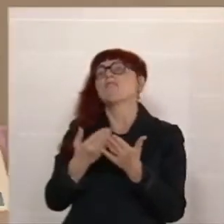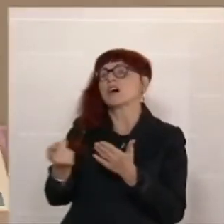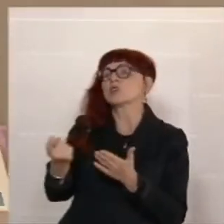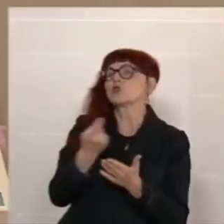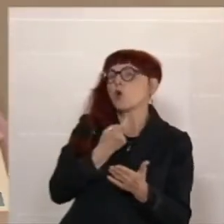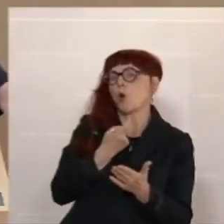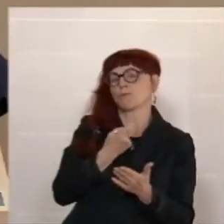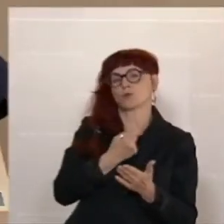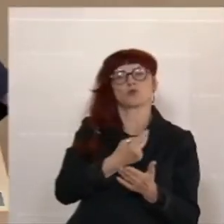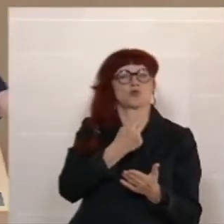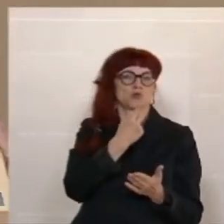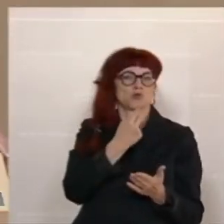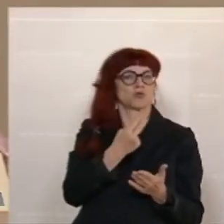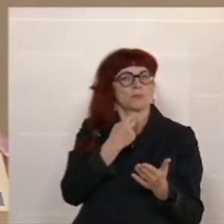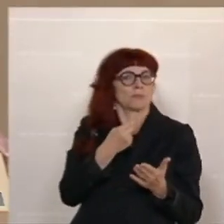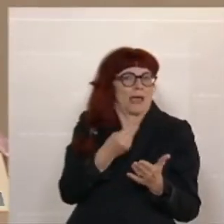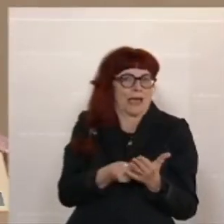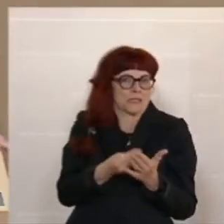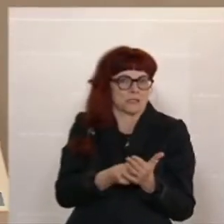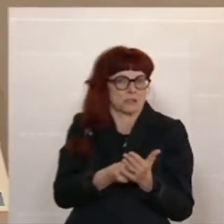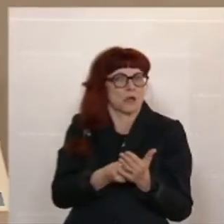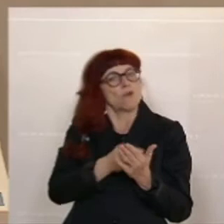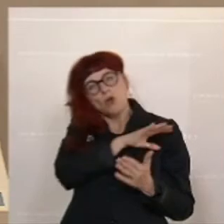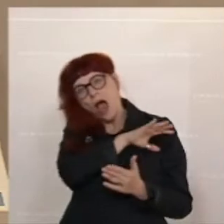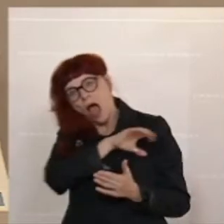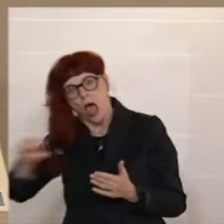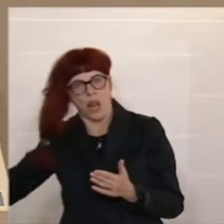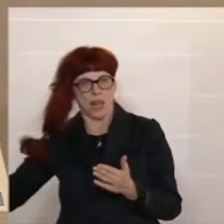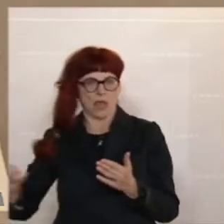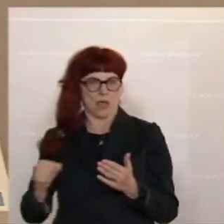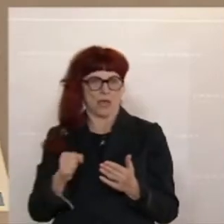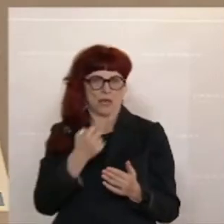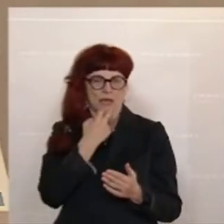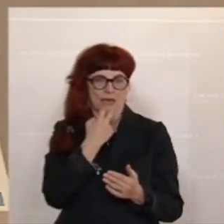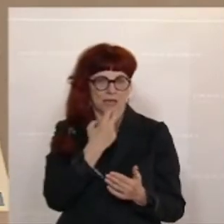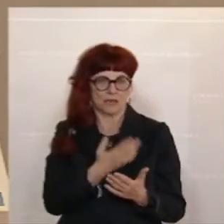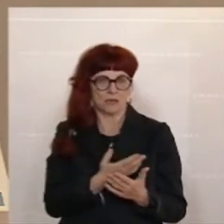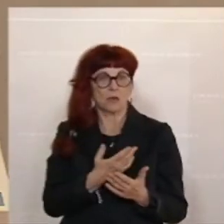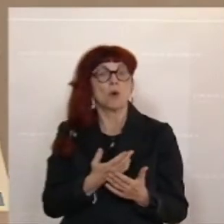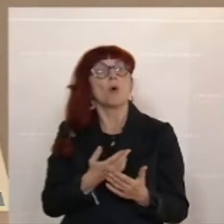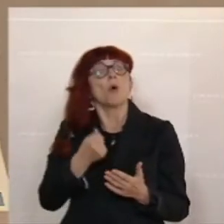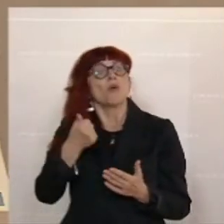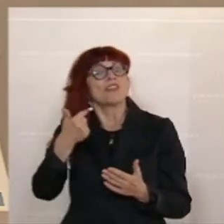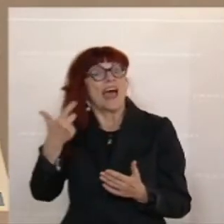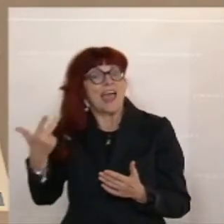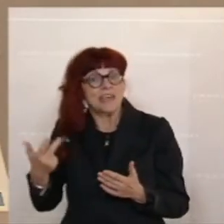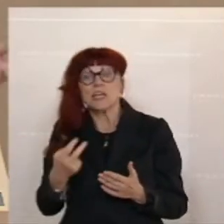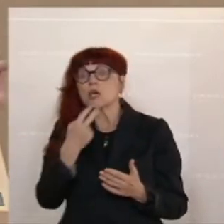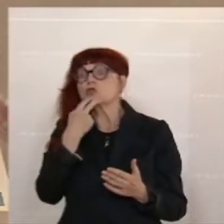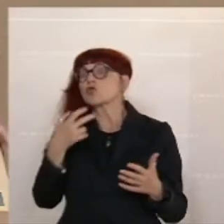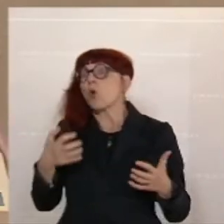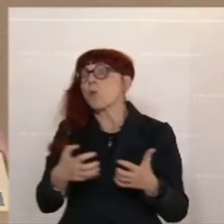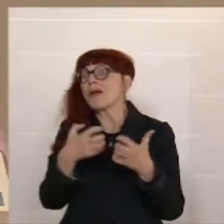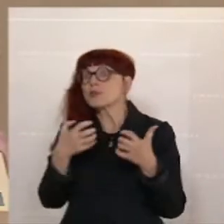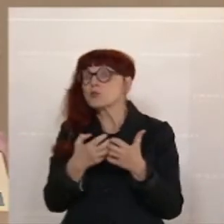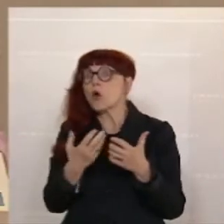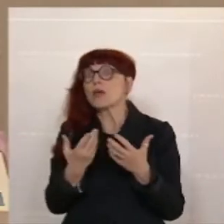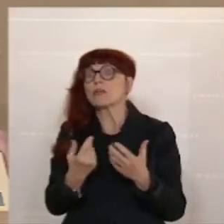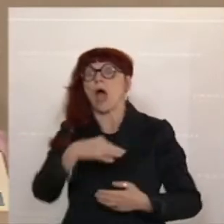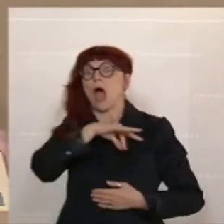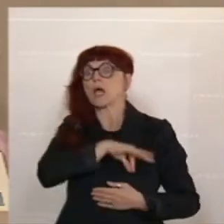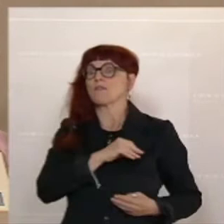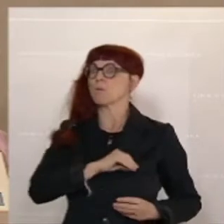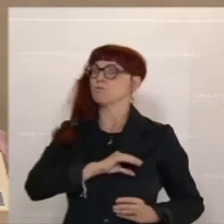hohen Strompreisen auf der einen Seite und zu extrem hohen Übergewinnen bei manchen Stromerzeugern auf der anderen Seite.